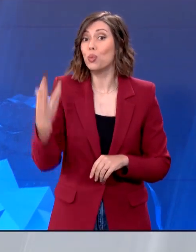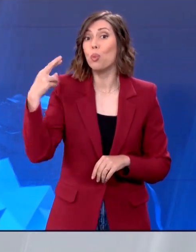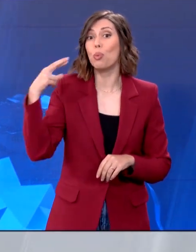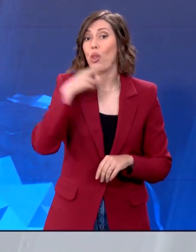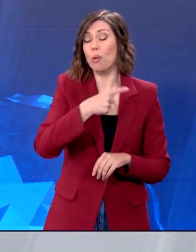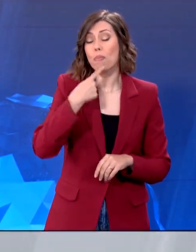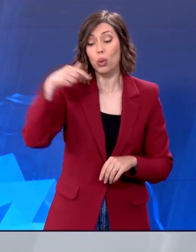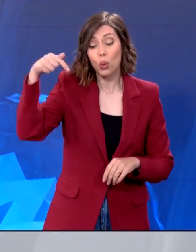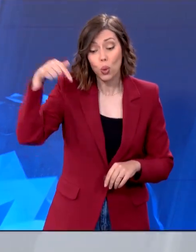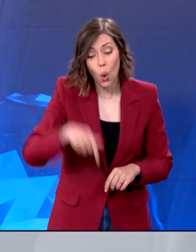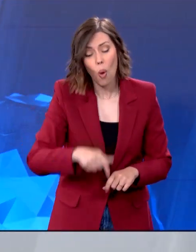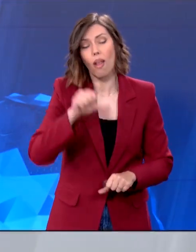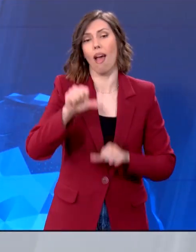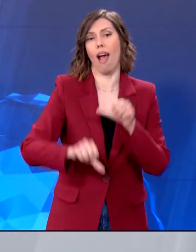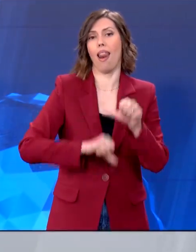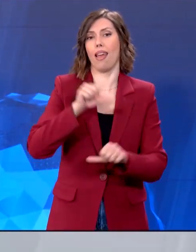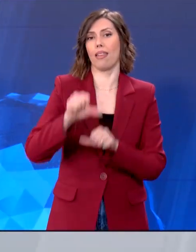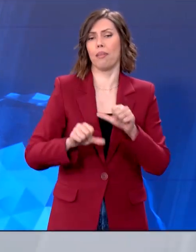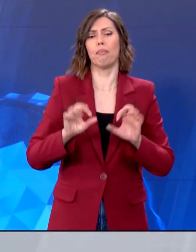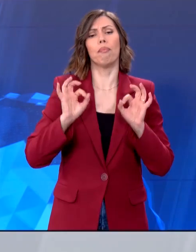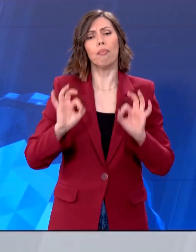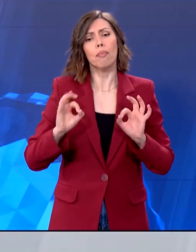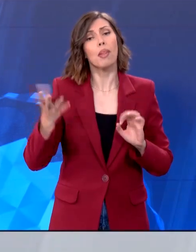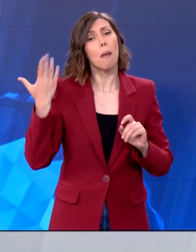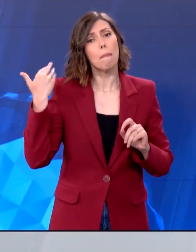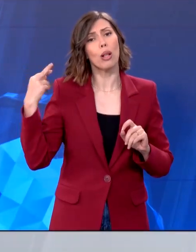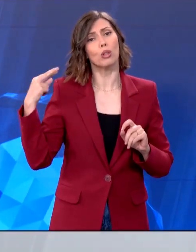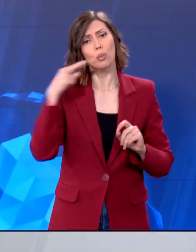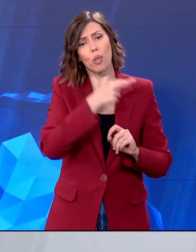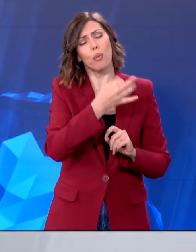Ο Ρησησούνακ συνεχάριτον κύριο Στάρμερ για την νίκη του.